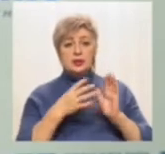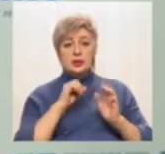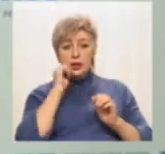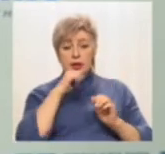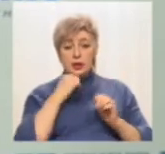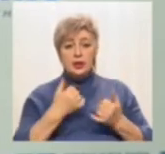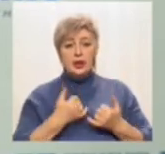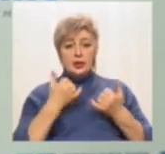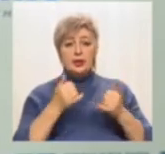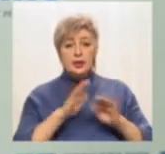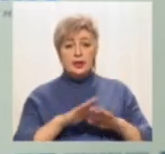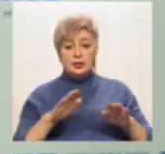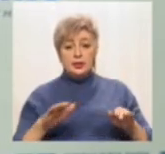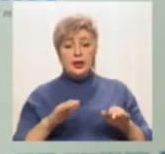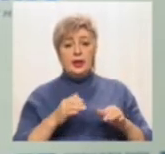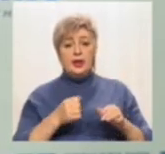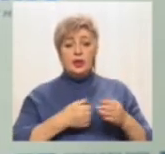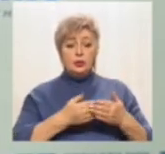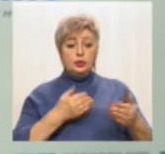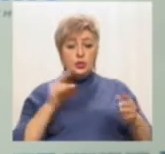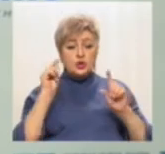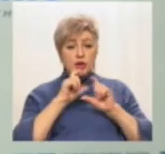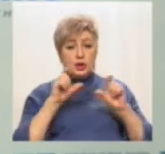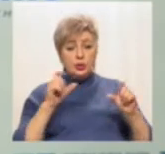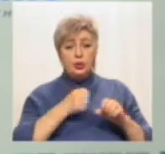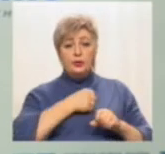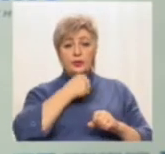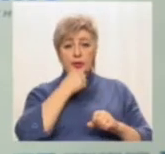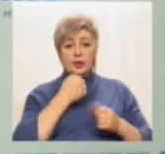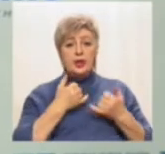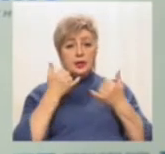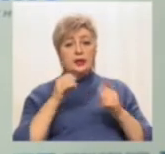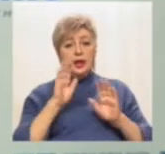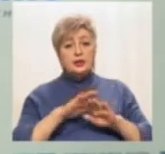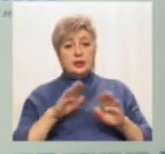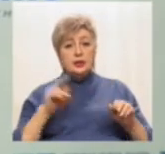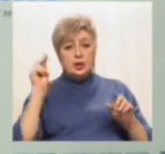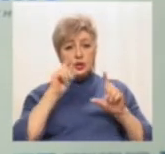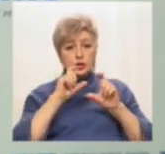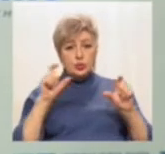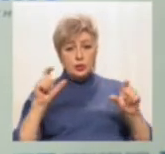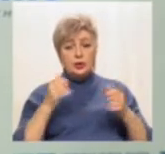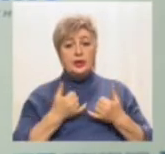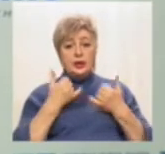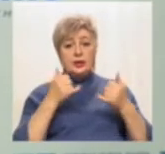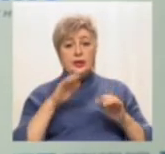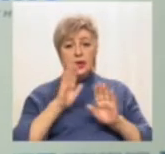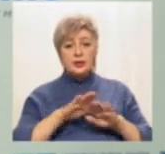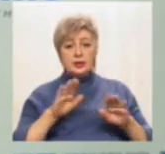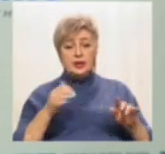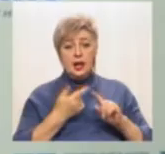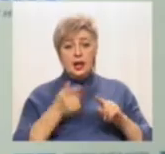дошкільного віку, для дітей школи і для дітей, які